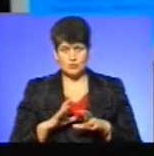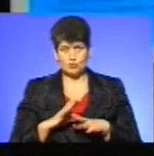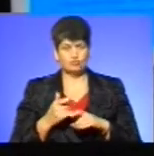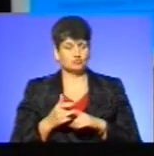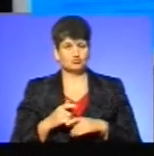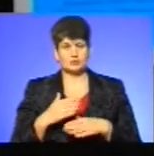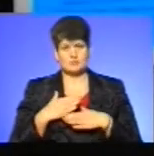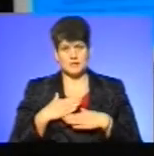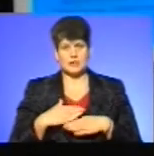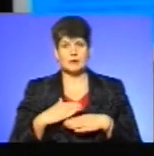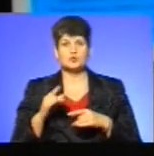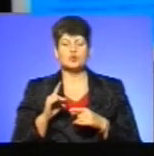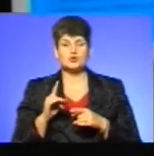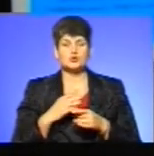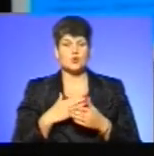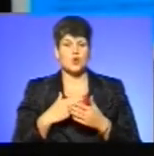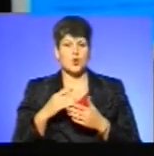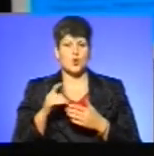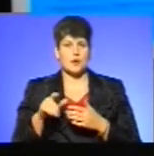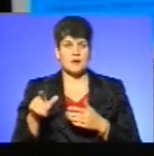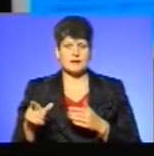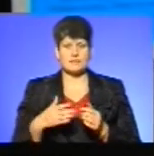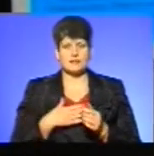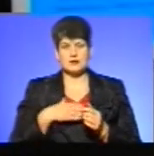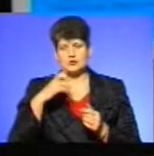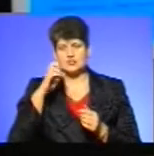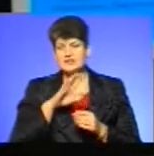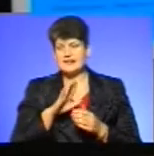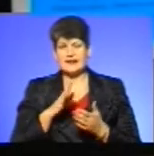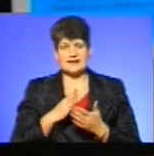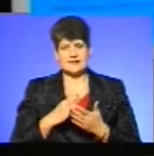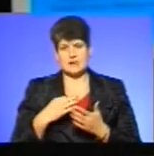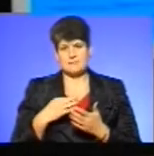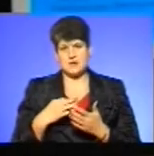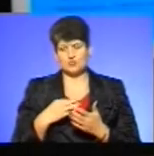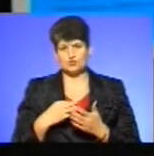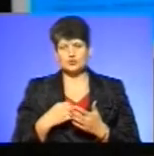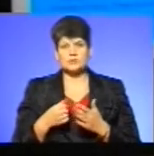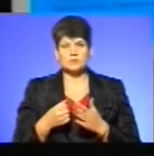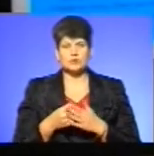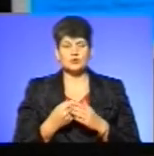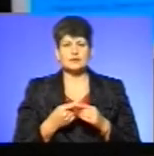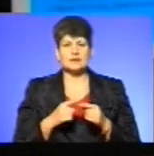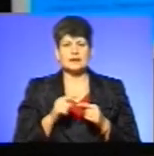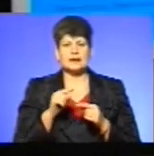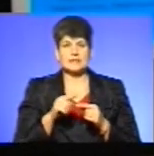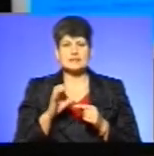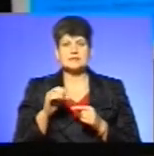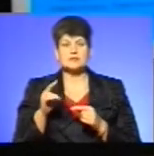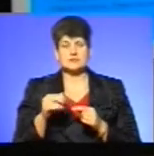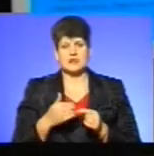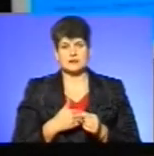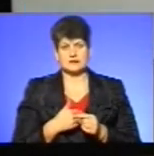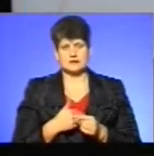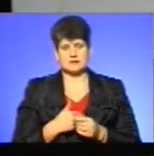приємно, що громадяни нашої держави не є байдужими до таких соціальних ініціатив.